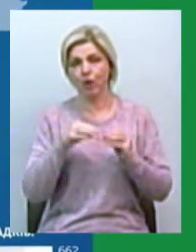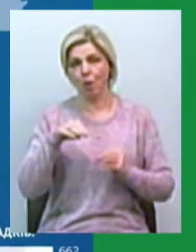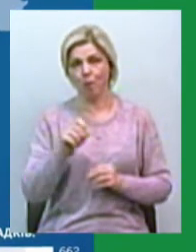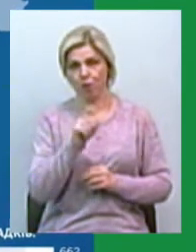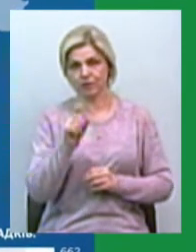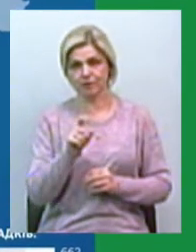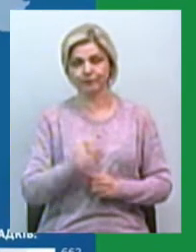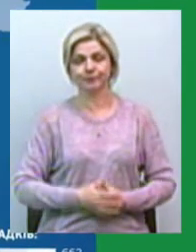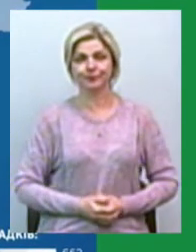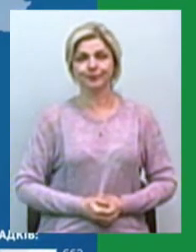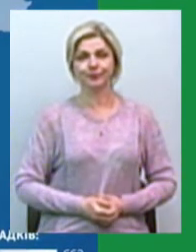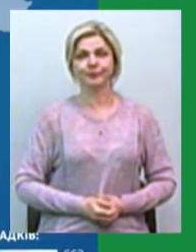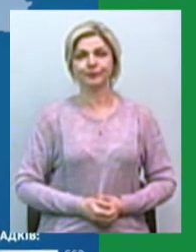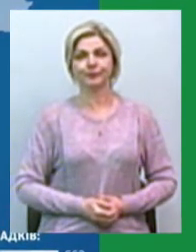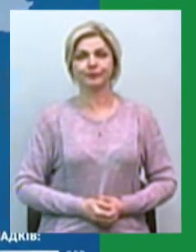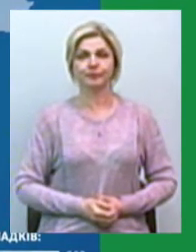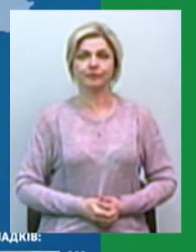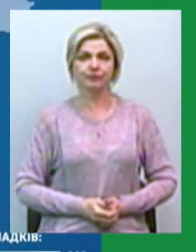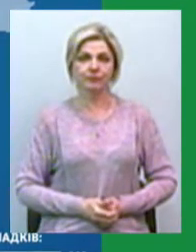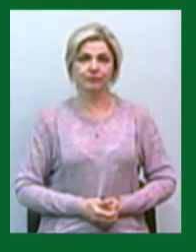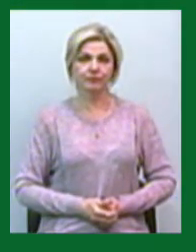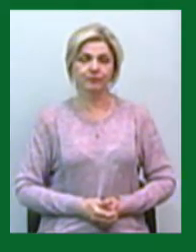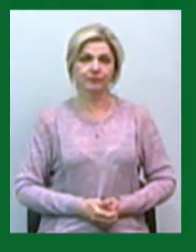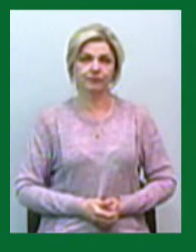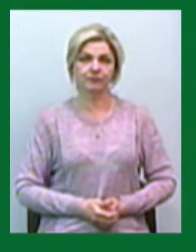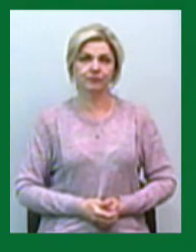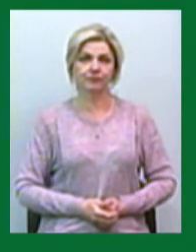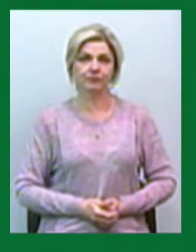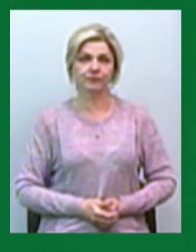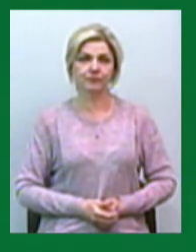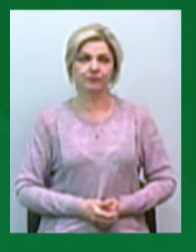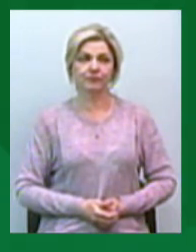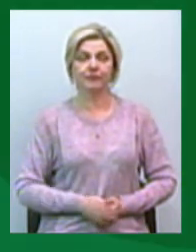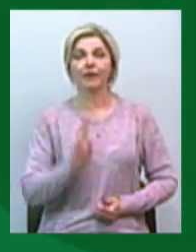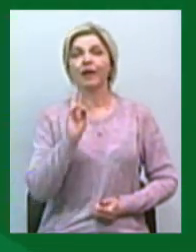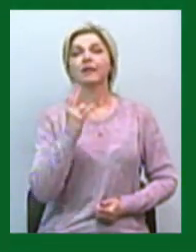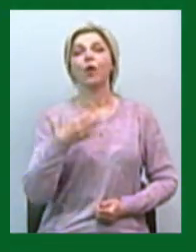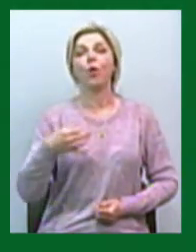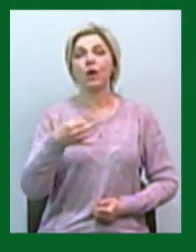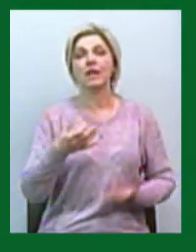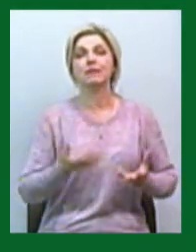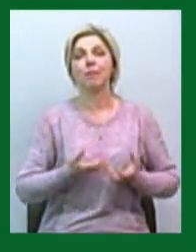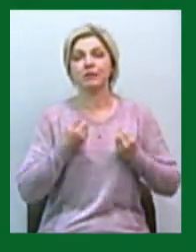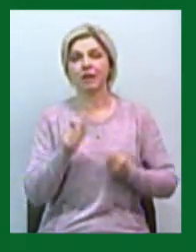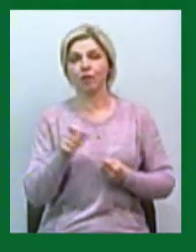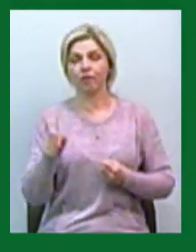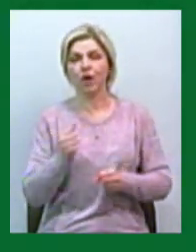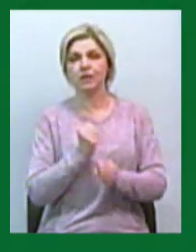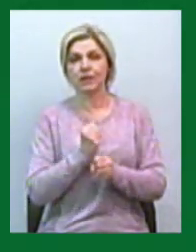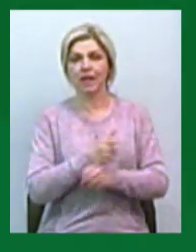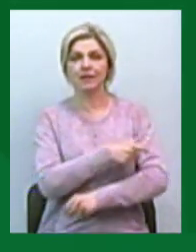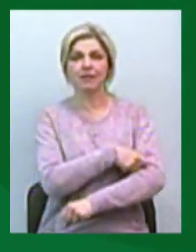Катерина Максименко, новини на Суспільному, Миколаївщина. На Миколаївщині рятувальники здійснили